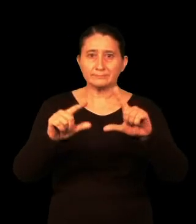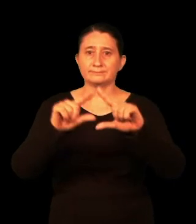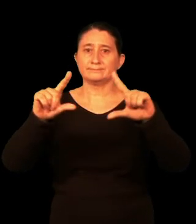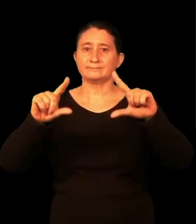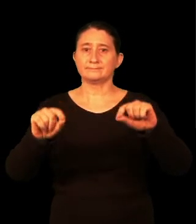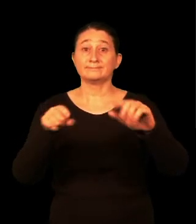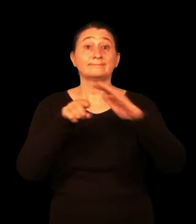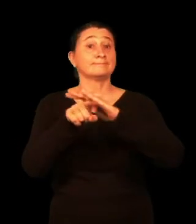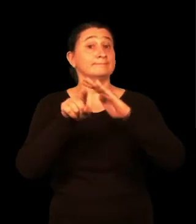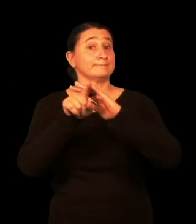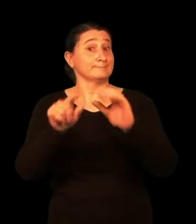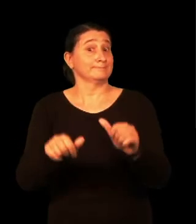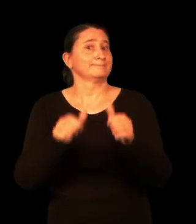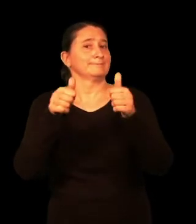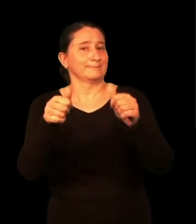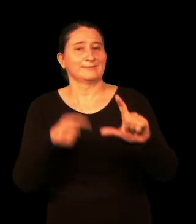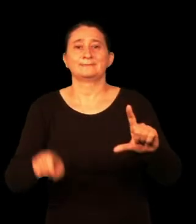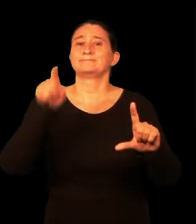izapidea hazi botoya.